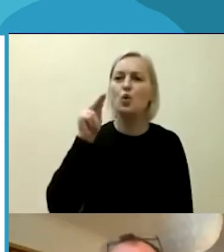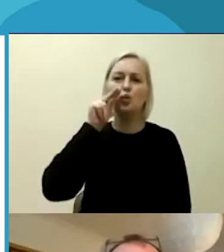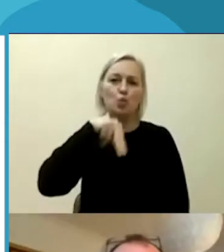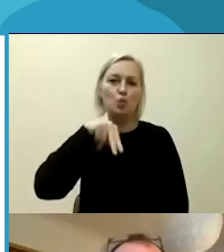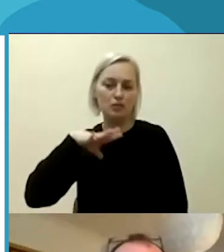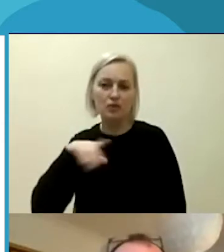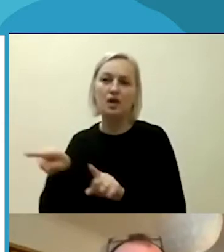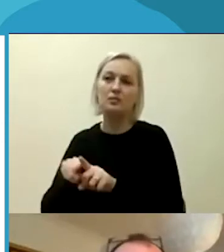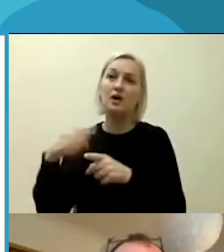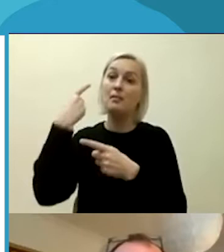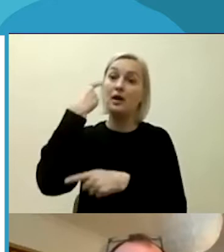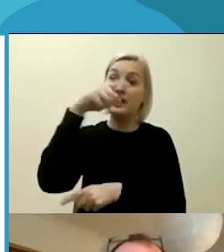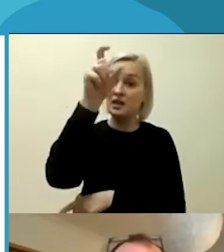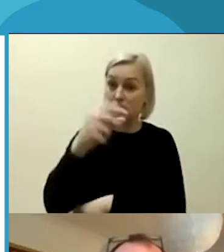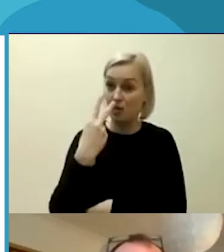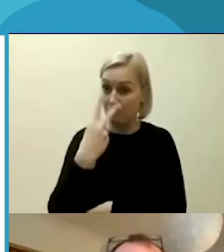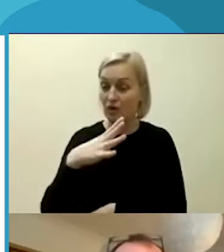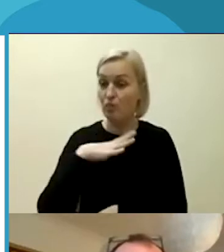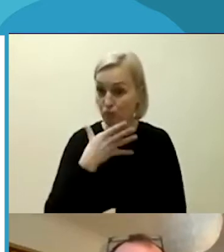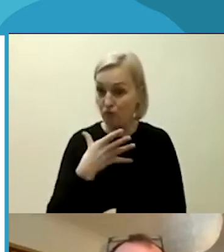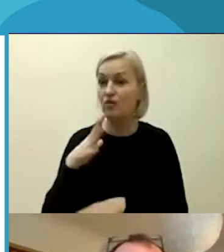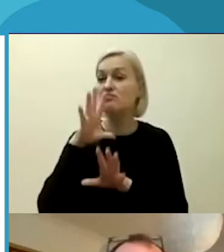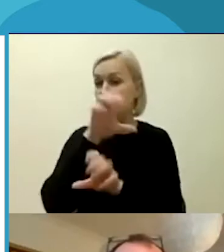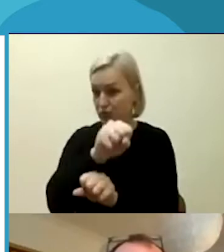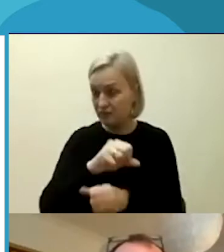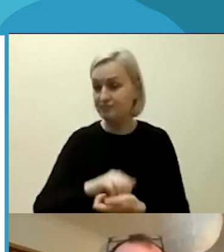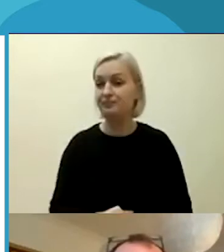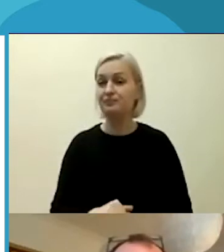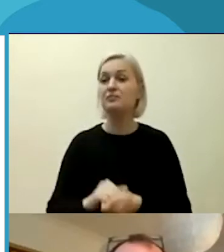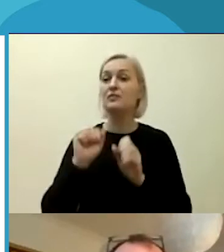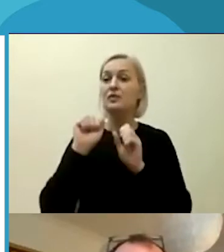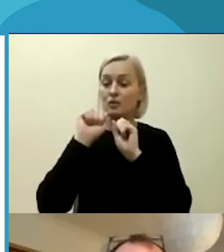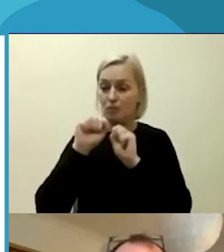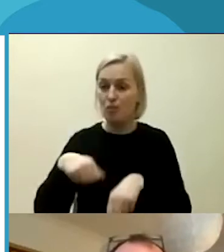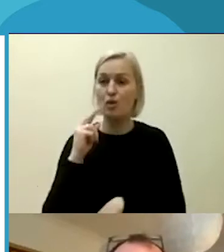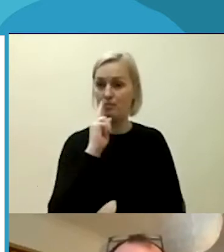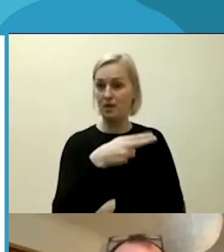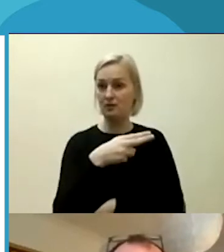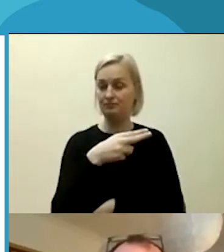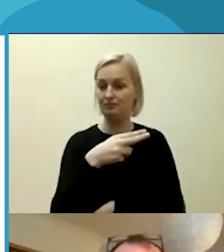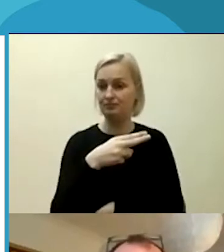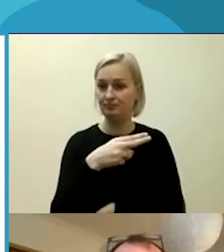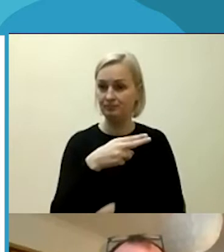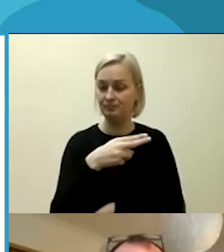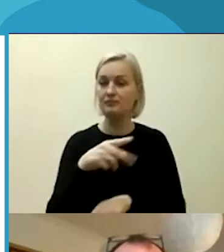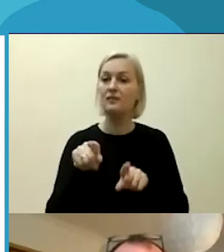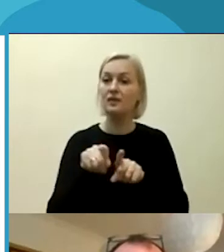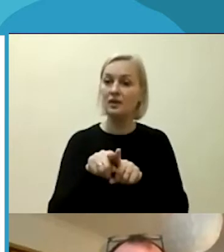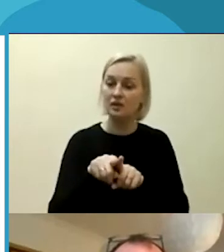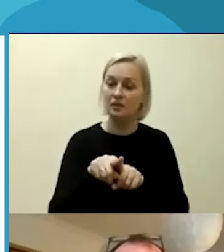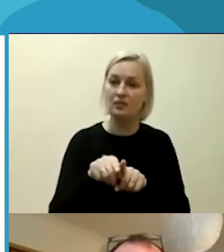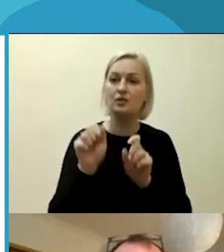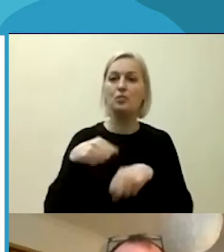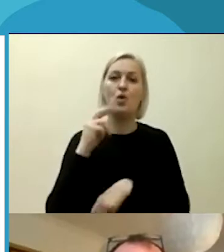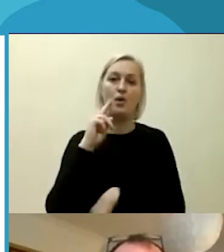diskriminacijos ar rasistinio išpolio įvykį, gali apie jį pranešti. Gali tą padaryti, turėdamas